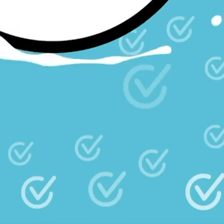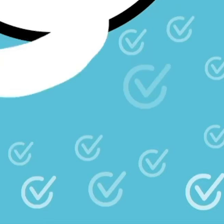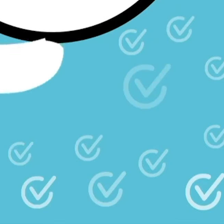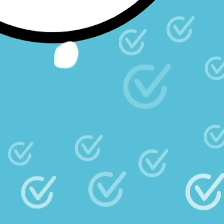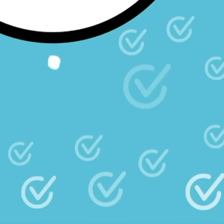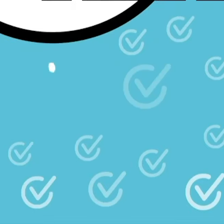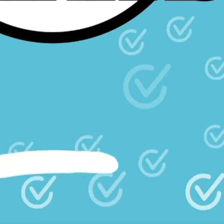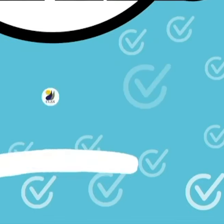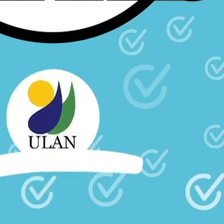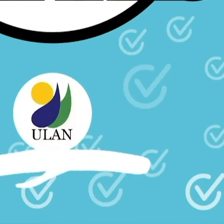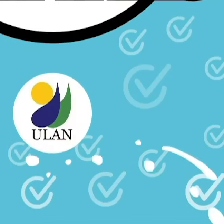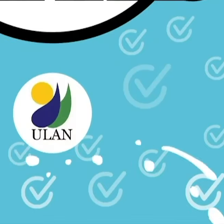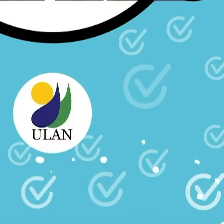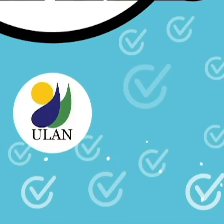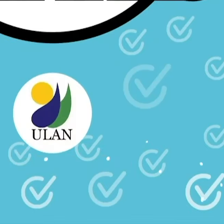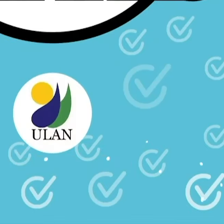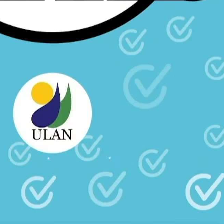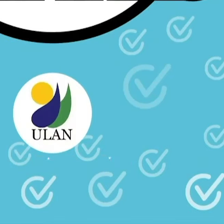Pagbutar nga luwas, Pilipinas!